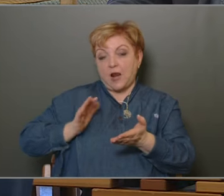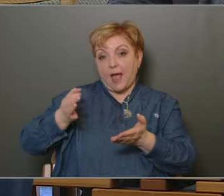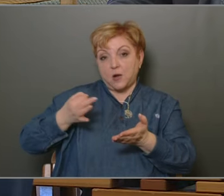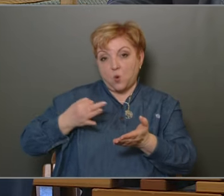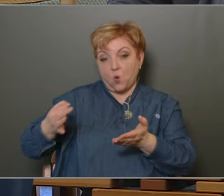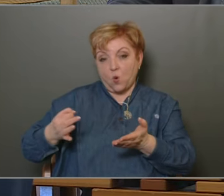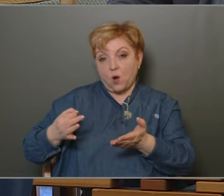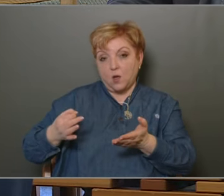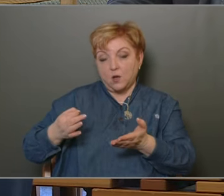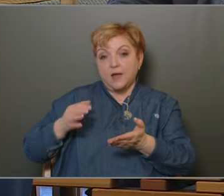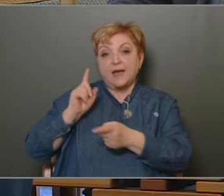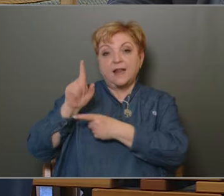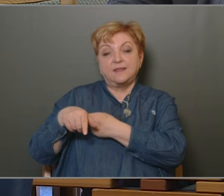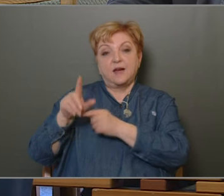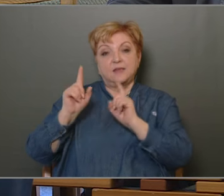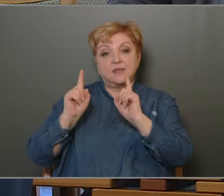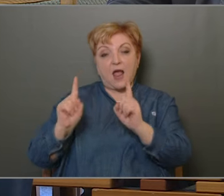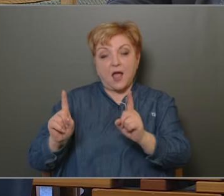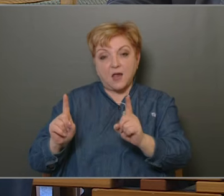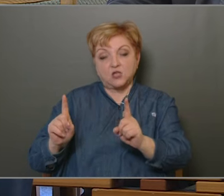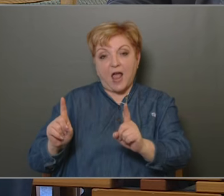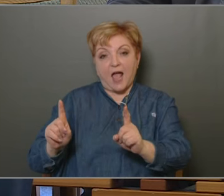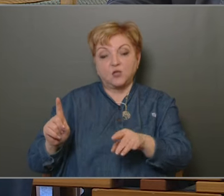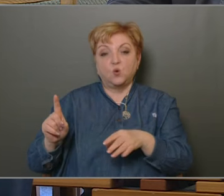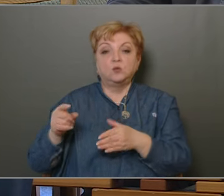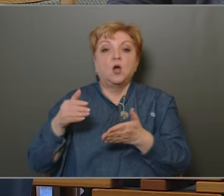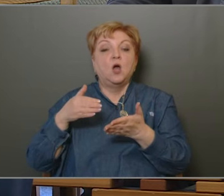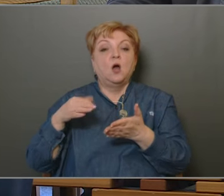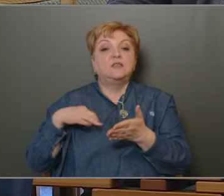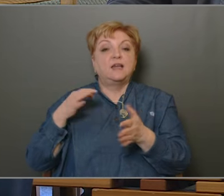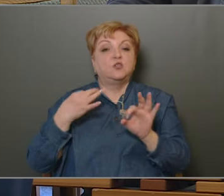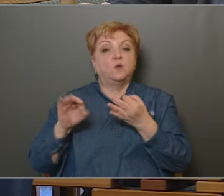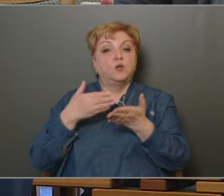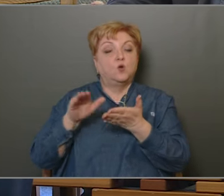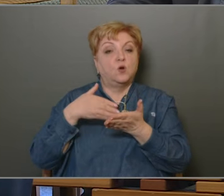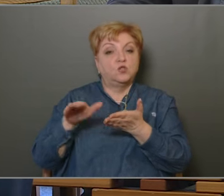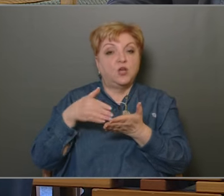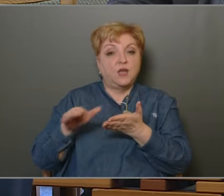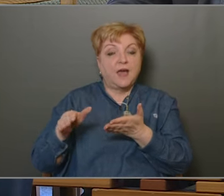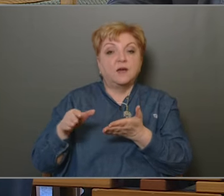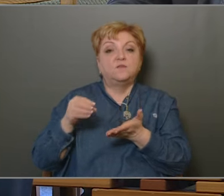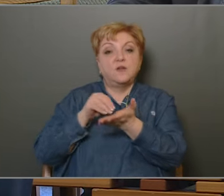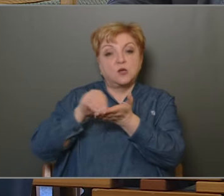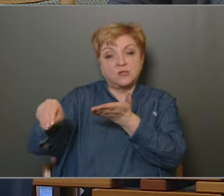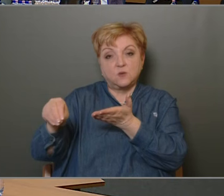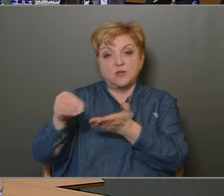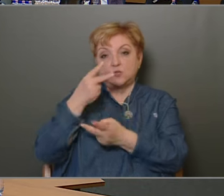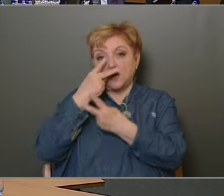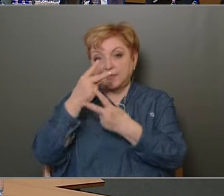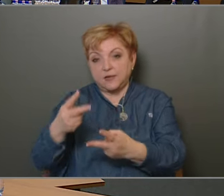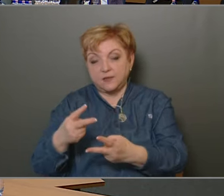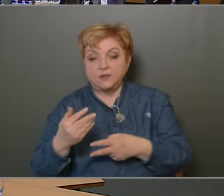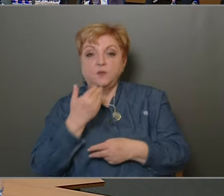álljon rendelkezésre az egészségügyi költségek finanszírozása tekintetében. Köszönöm szépen.